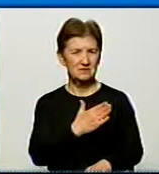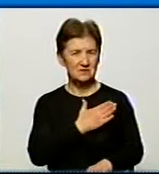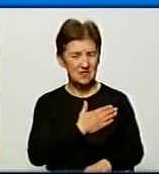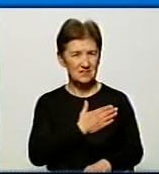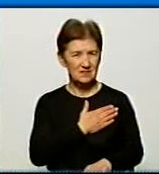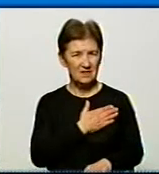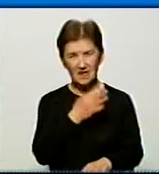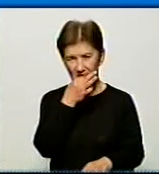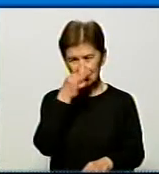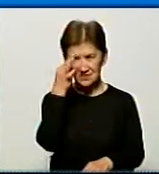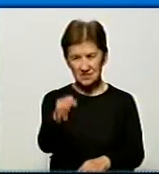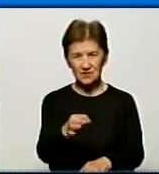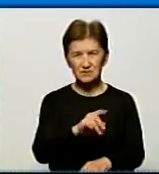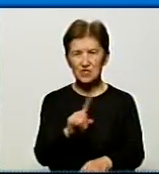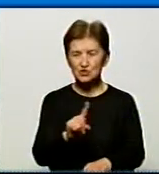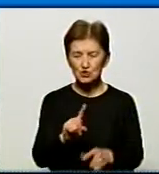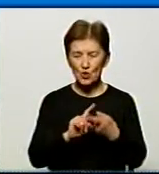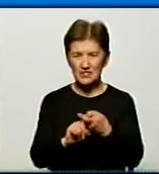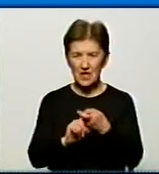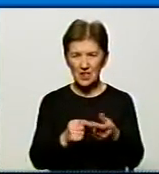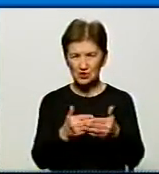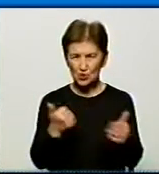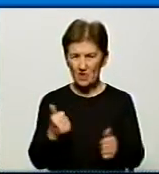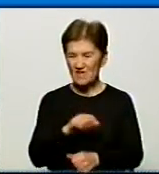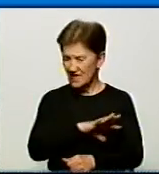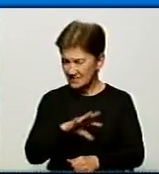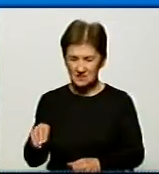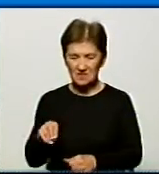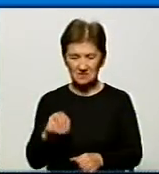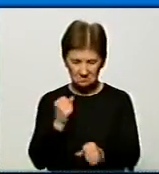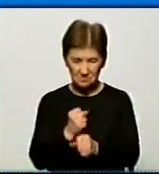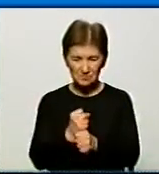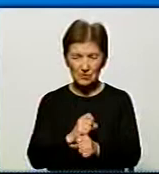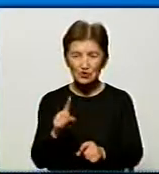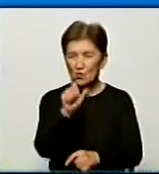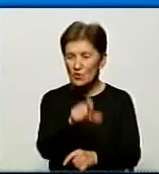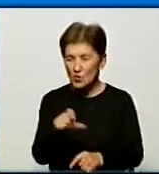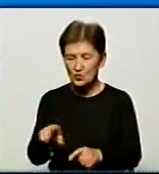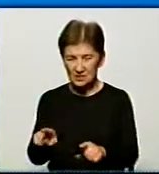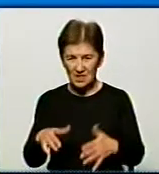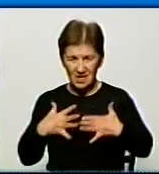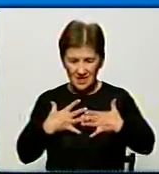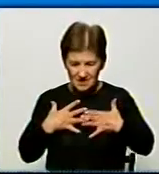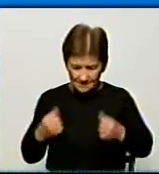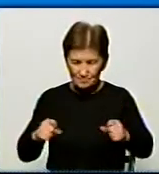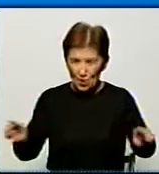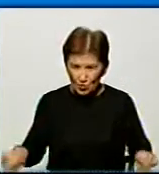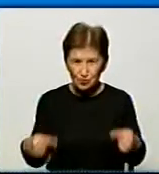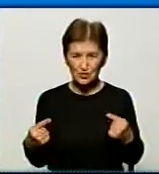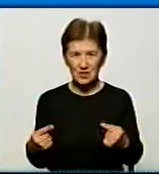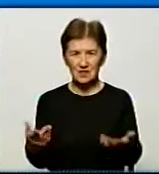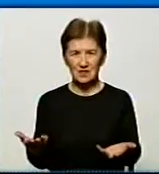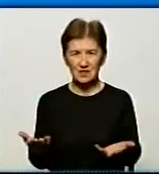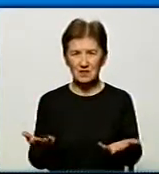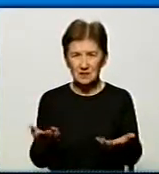все, що залежало від них, вони зробили, аби ці люди одужали. Те, що стався такий фатальний випадок, а їх